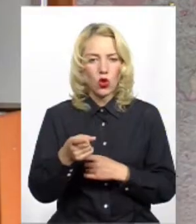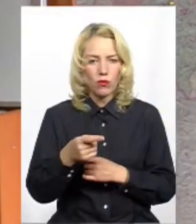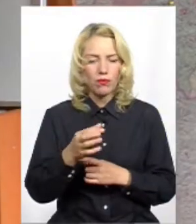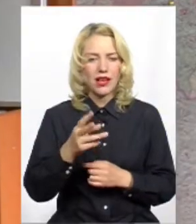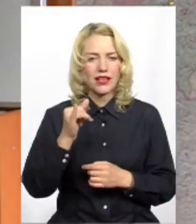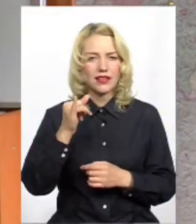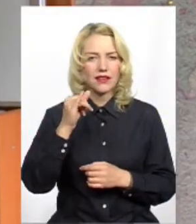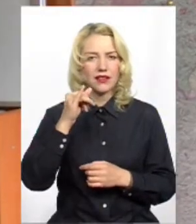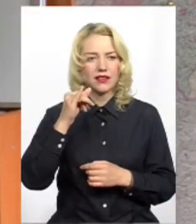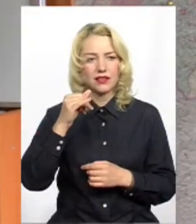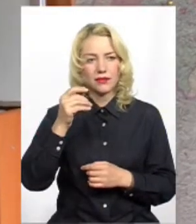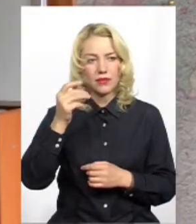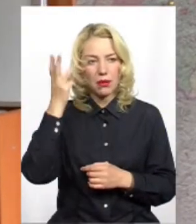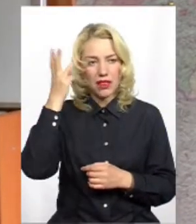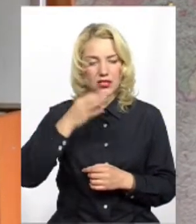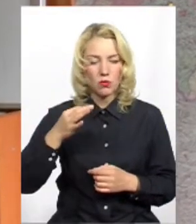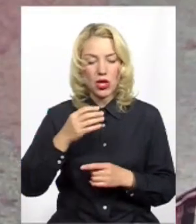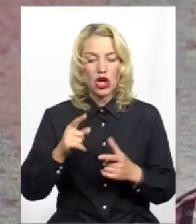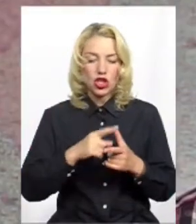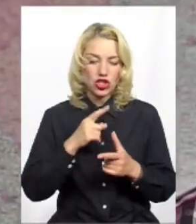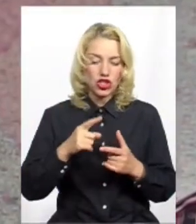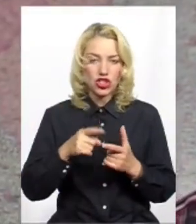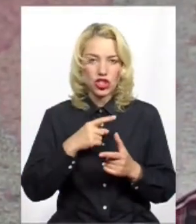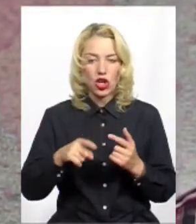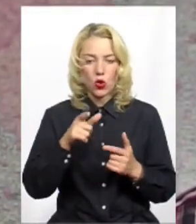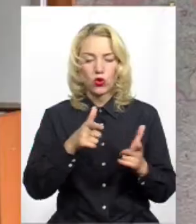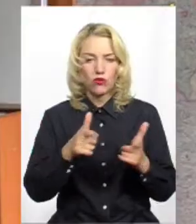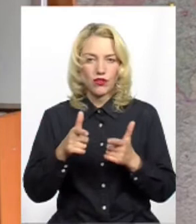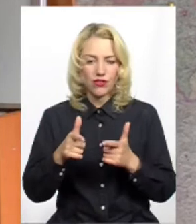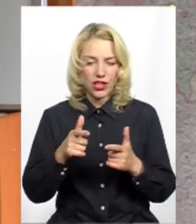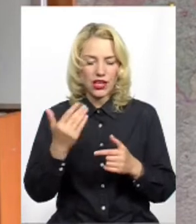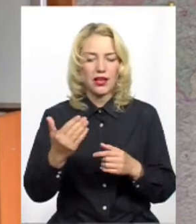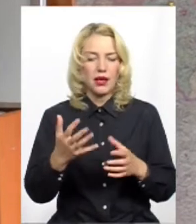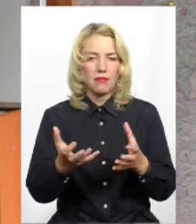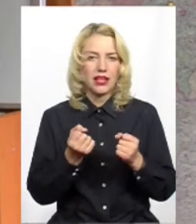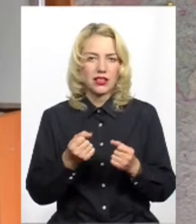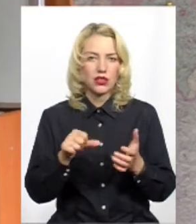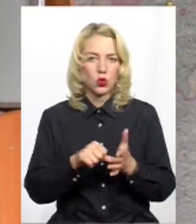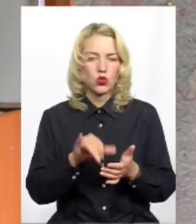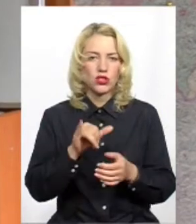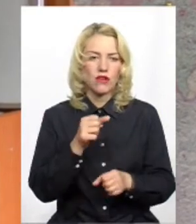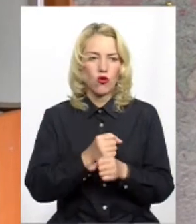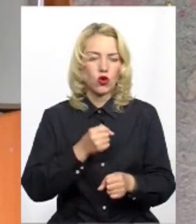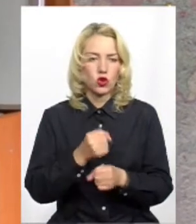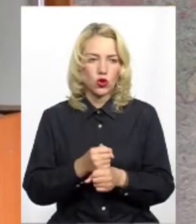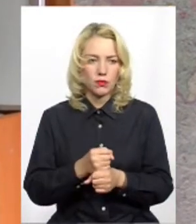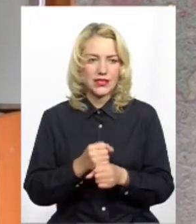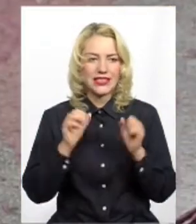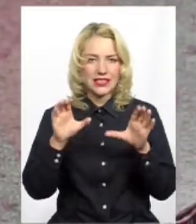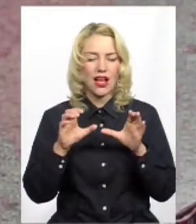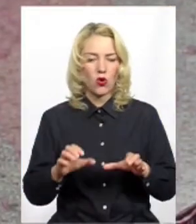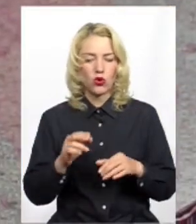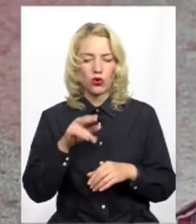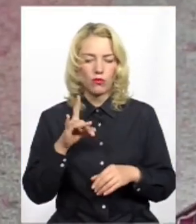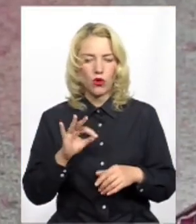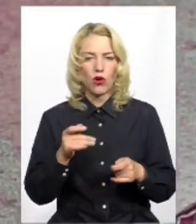якнайшвидше закон про місцевий референдум? Чи готові ви прийняти участь в розробці закону про